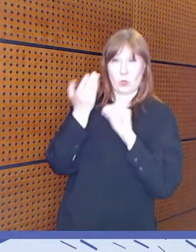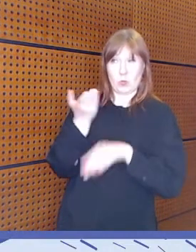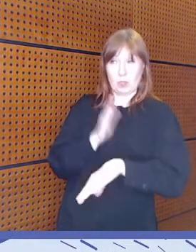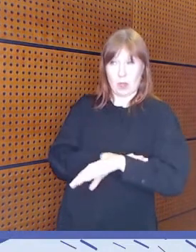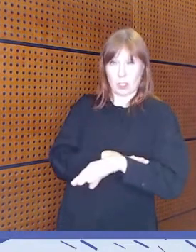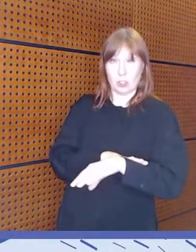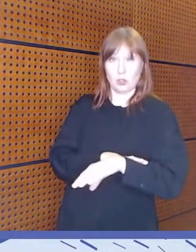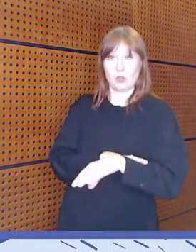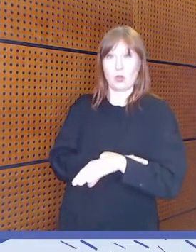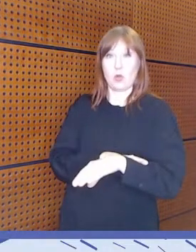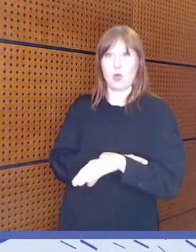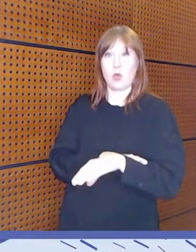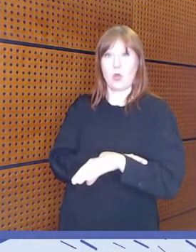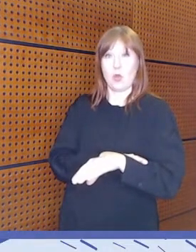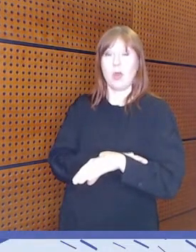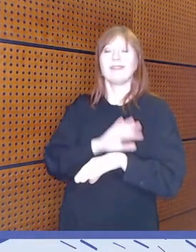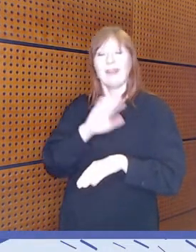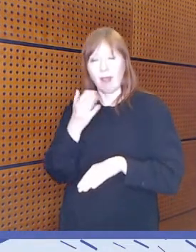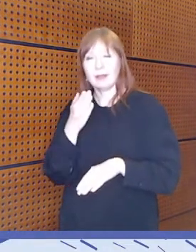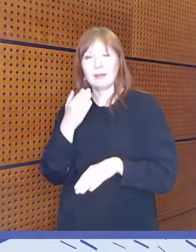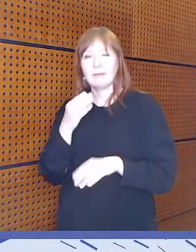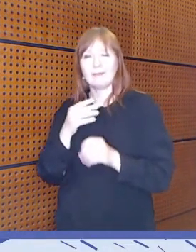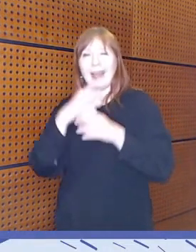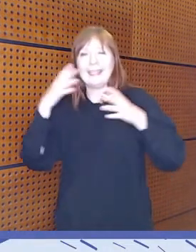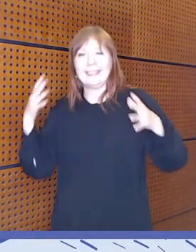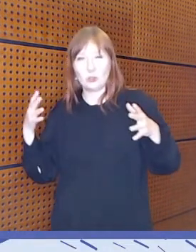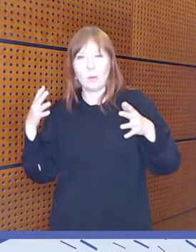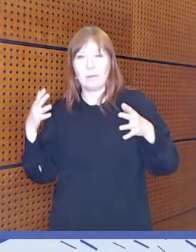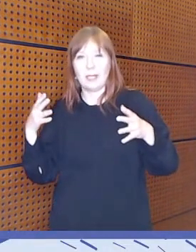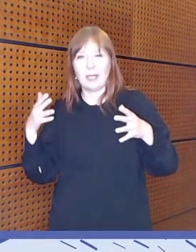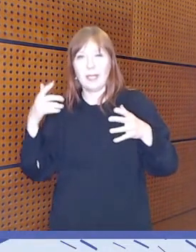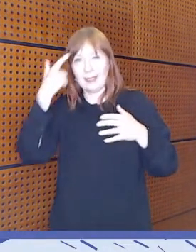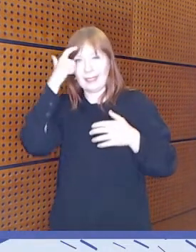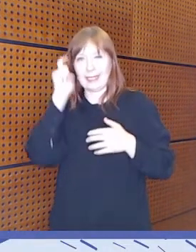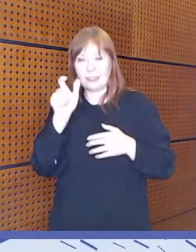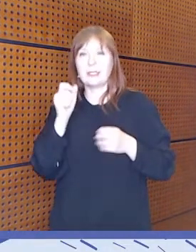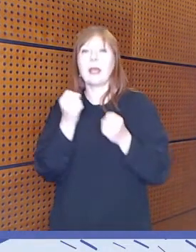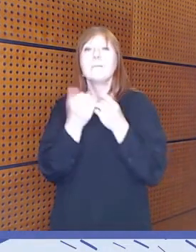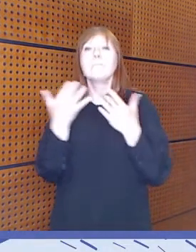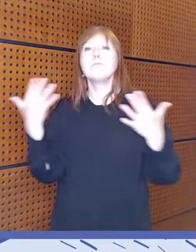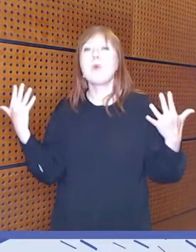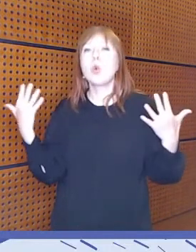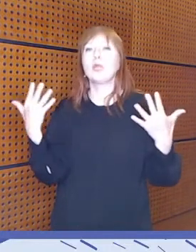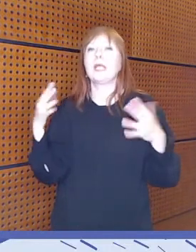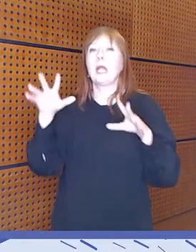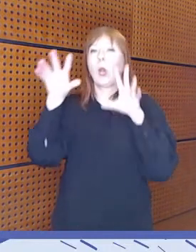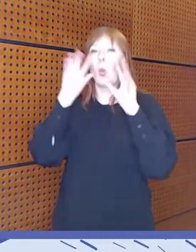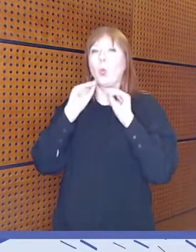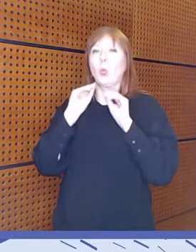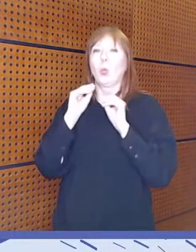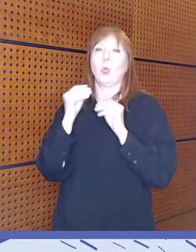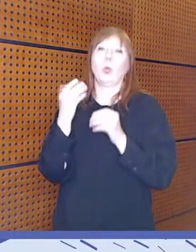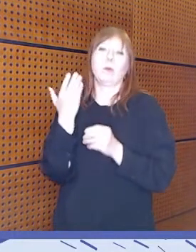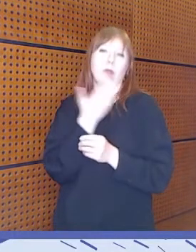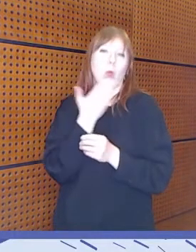Ehkä isompana käsitteenä vielä sen monilukutaidon käsite siellä taustalla.